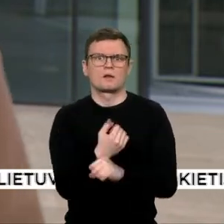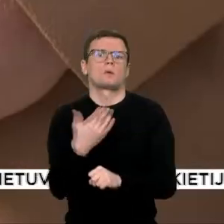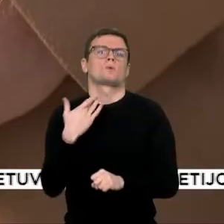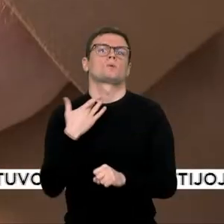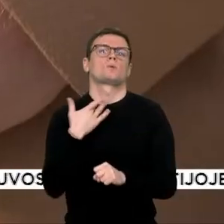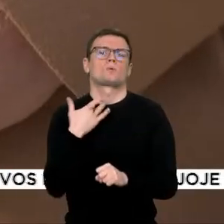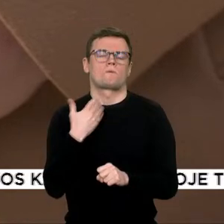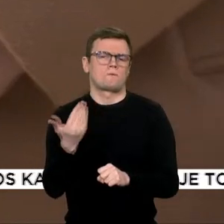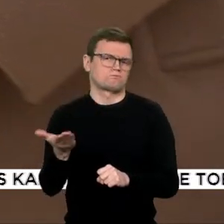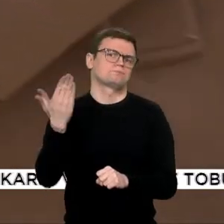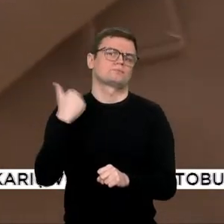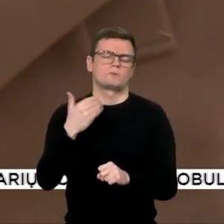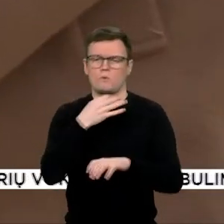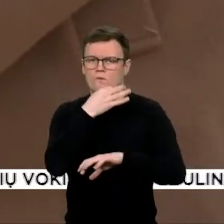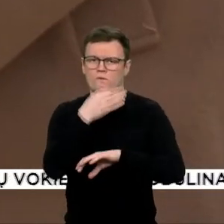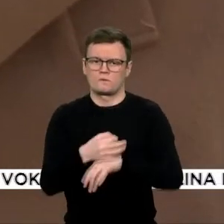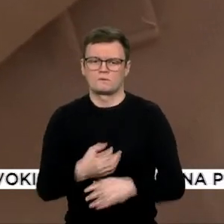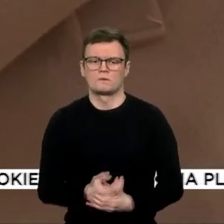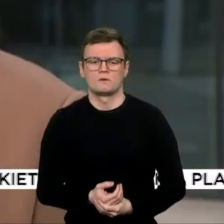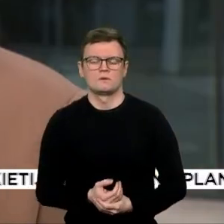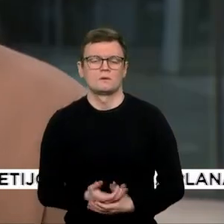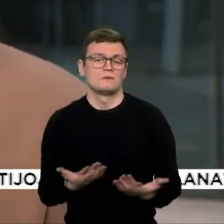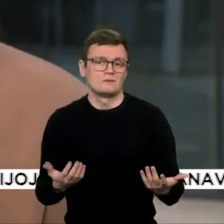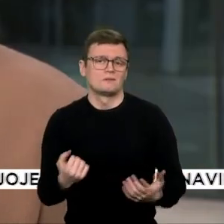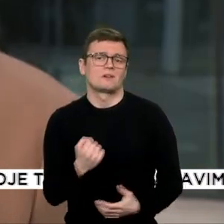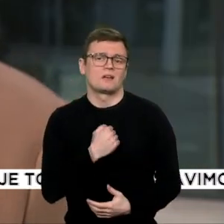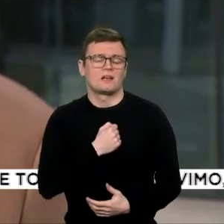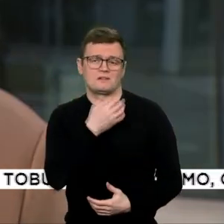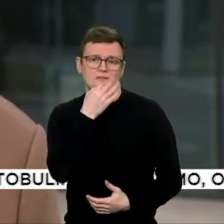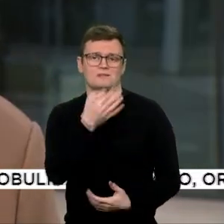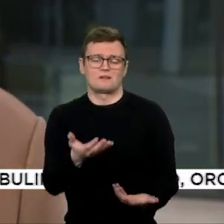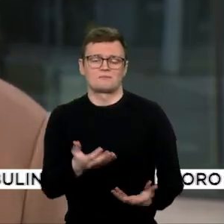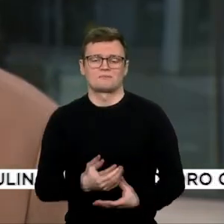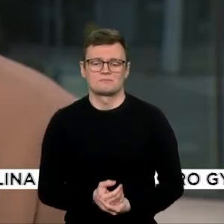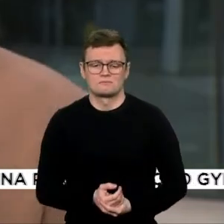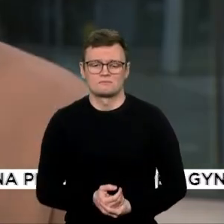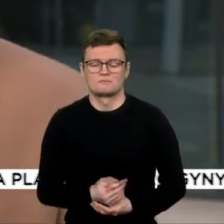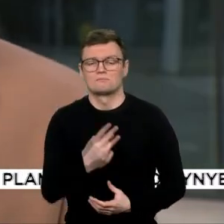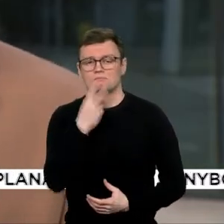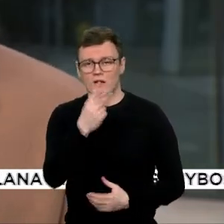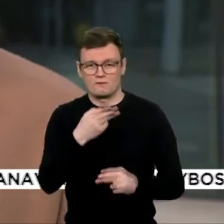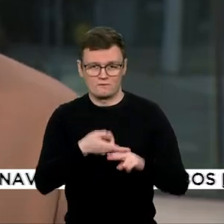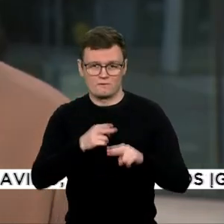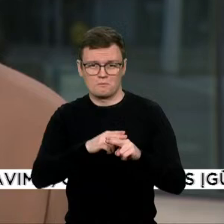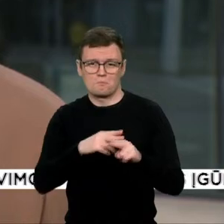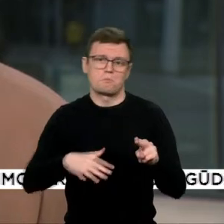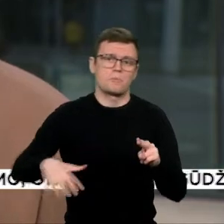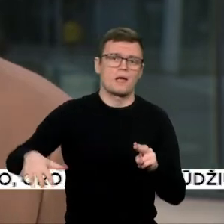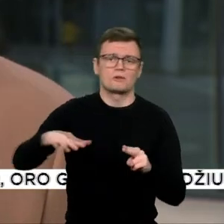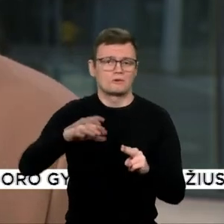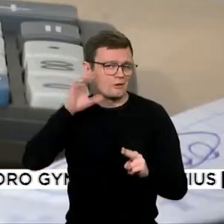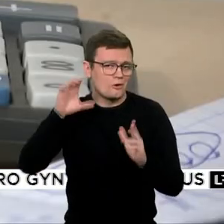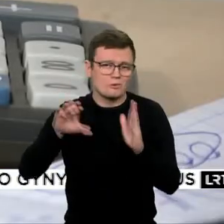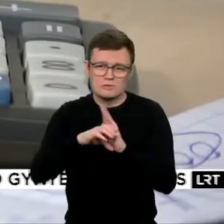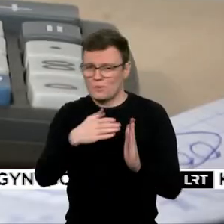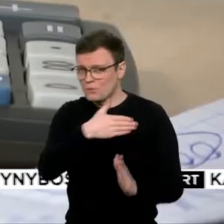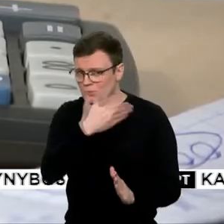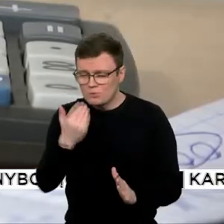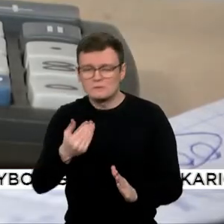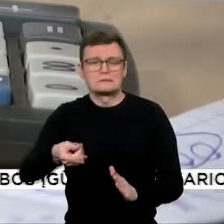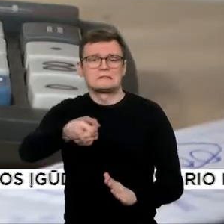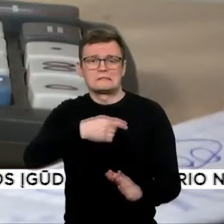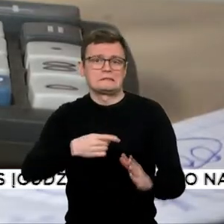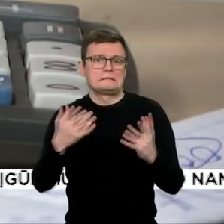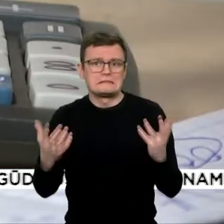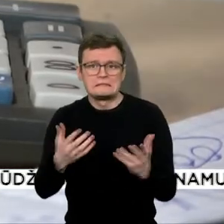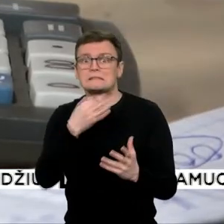nebuvote darbai vykdyti. Apmaudu, kaip taip sakoma, parodo tam tikrą prasimį irgi, kaip yra neįsiklausoma į bendruomenę, kuri bandė įspėti, kad tai bus. Ministras